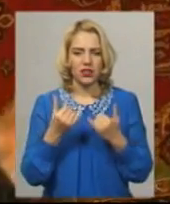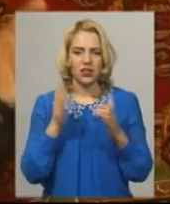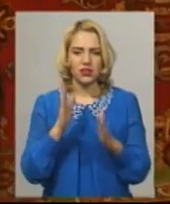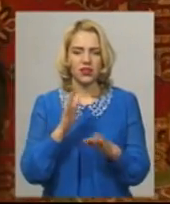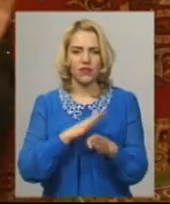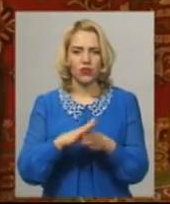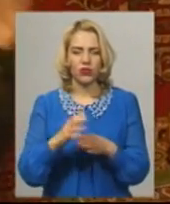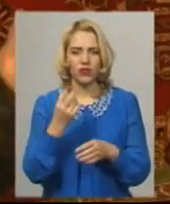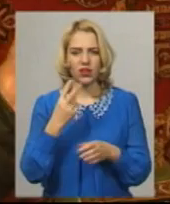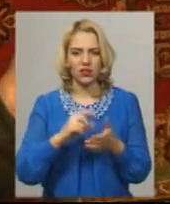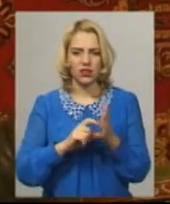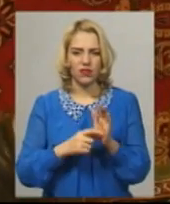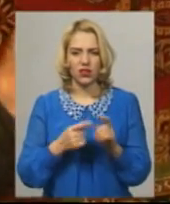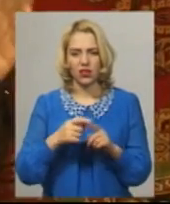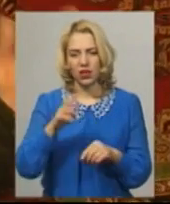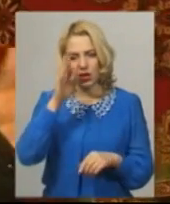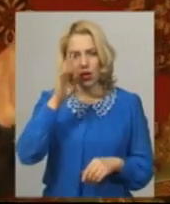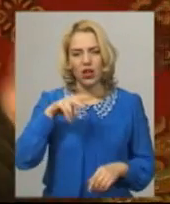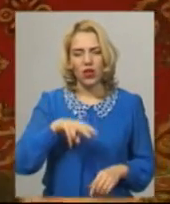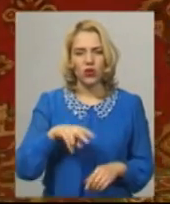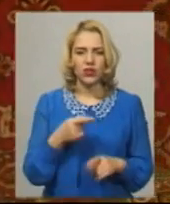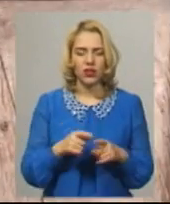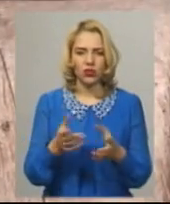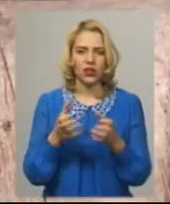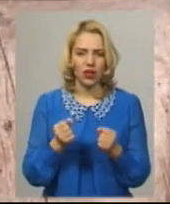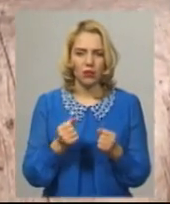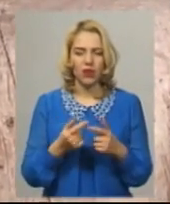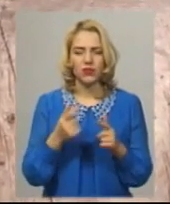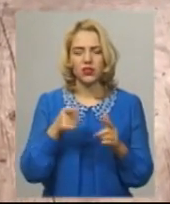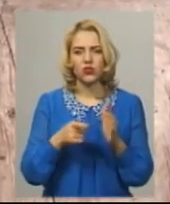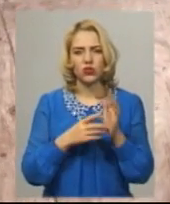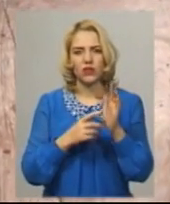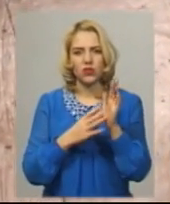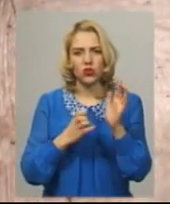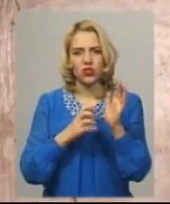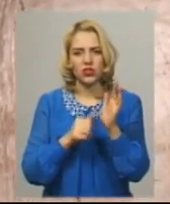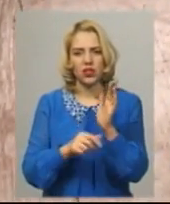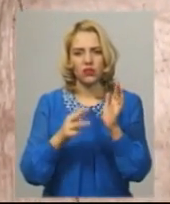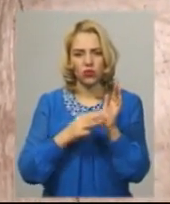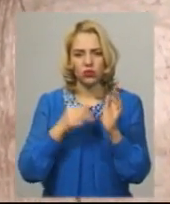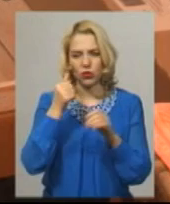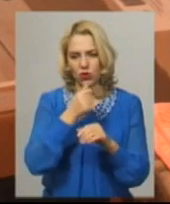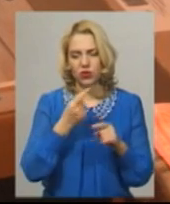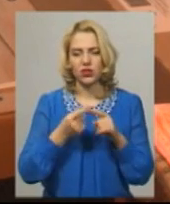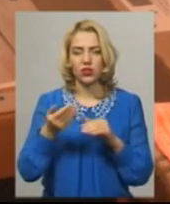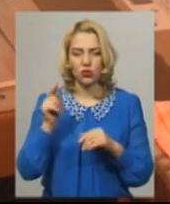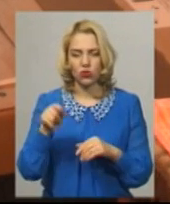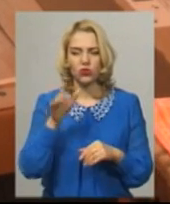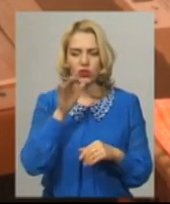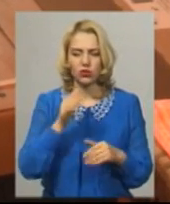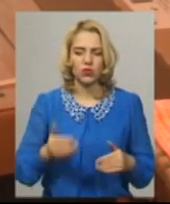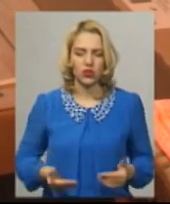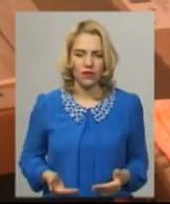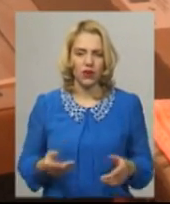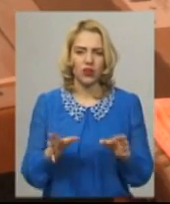квартир зроблено всього. Леонід Ірха отримав цю квартиру в 1986 році. З того часу проживає там з дружиною. Додає, 40